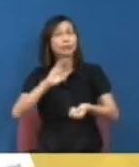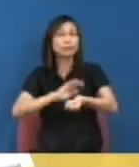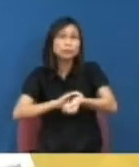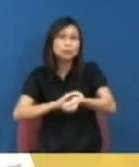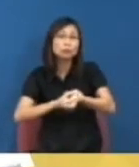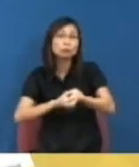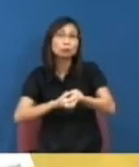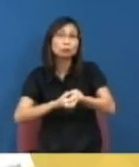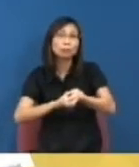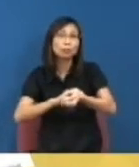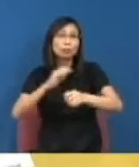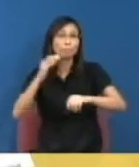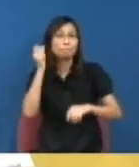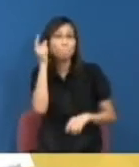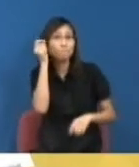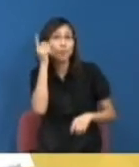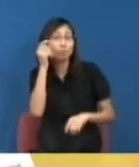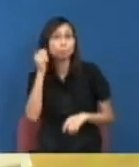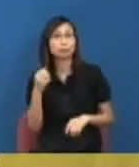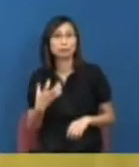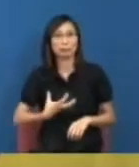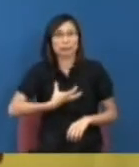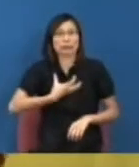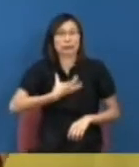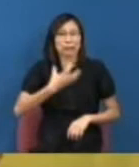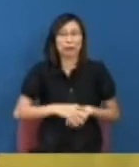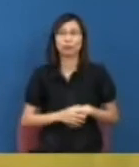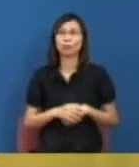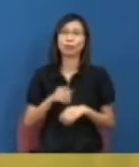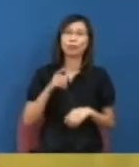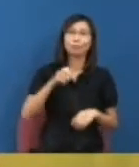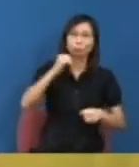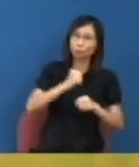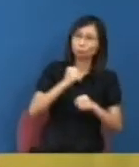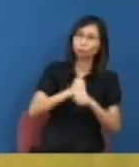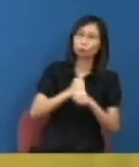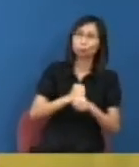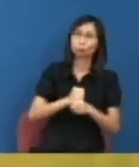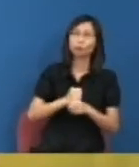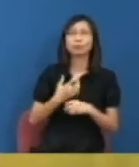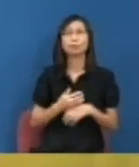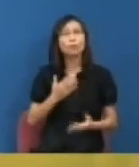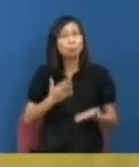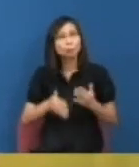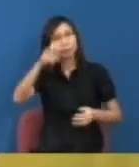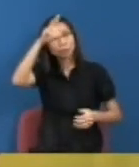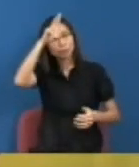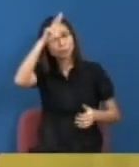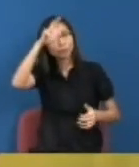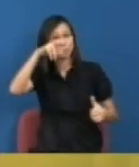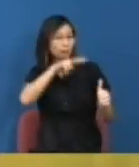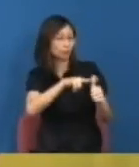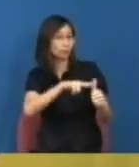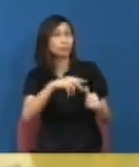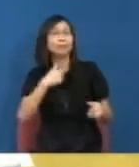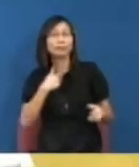院的教授特別是兇所以要找醫學院教授做回大學校長鎮住鎮住然後他可能講政治學他可能要跟